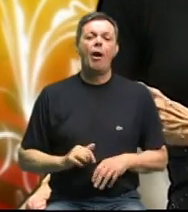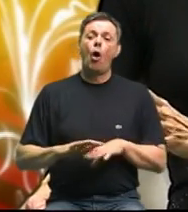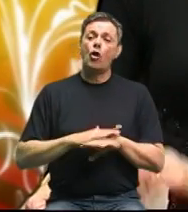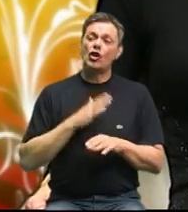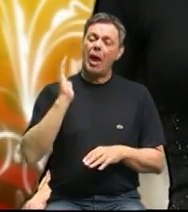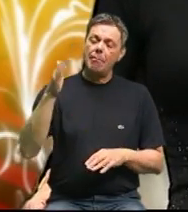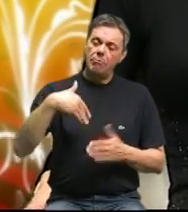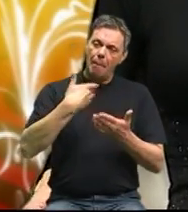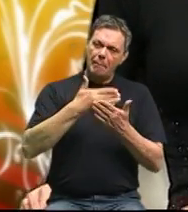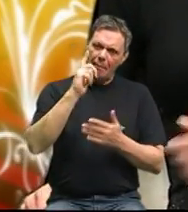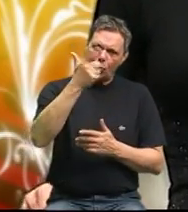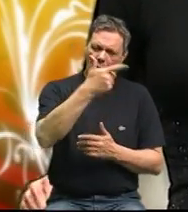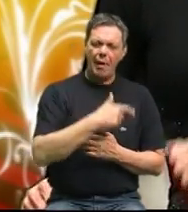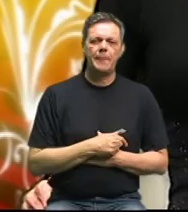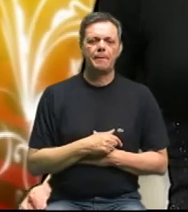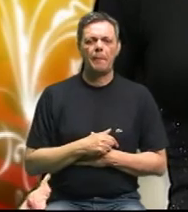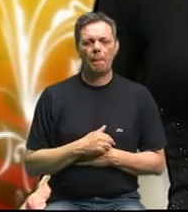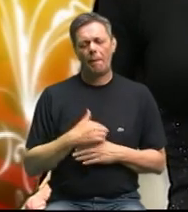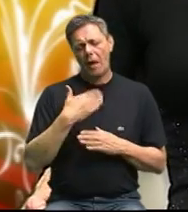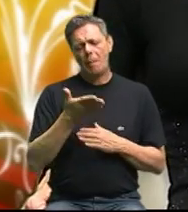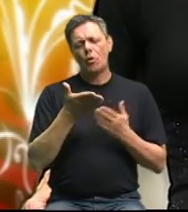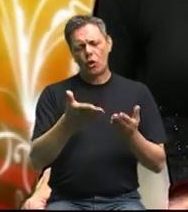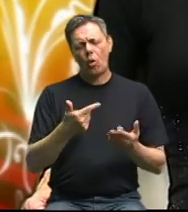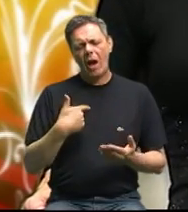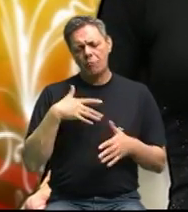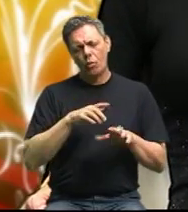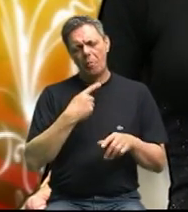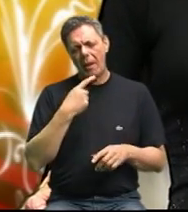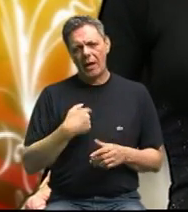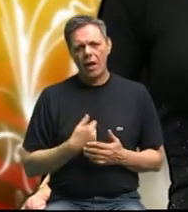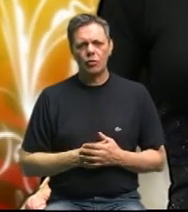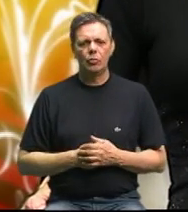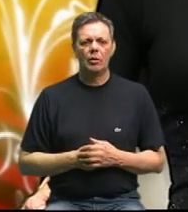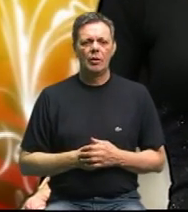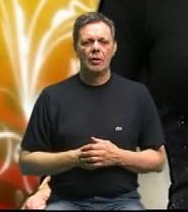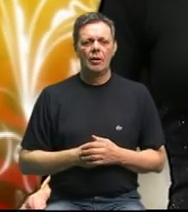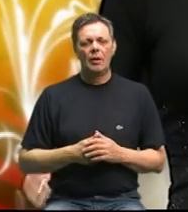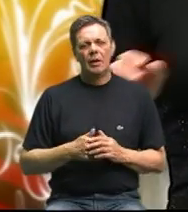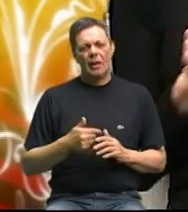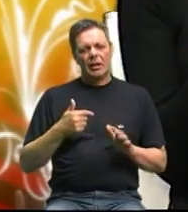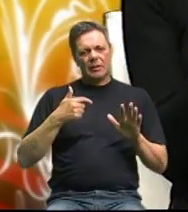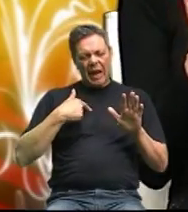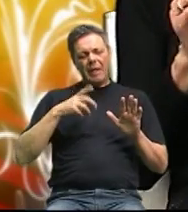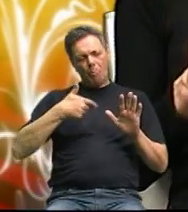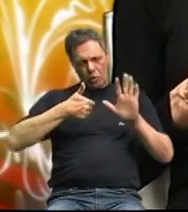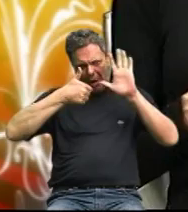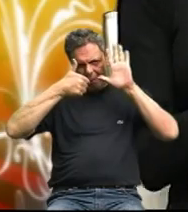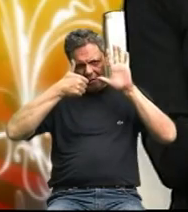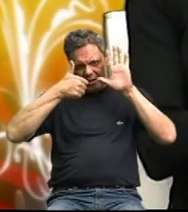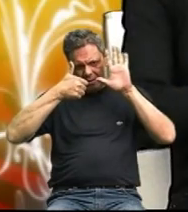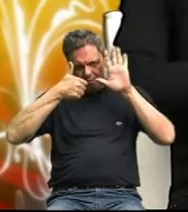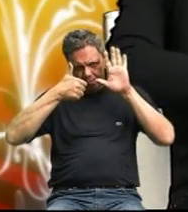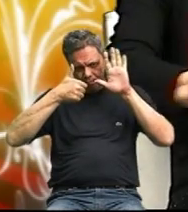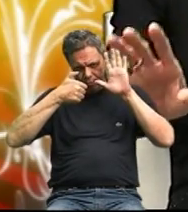drugima i posle toga meni kažu i prvi put možemo fotografirati da uradim prvu